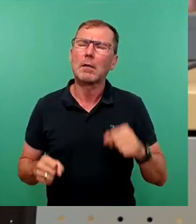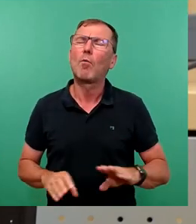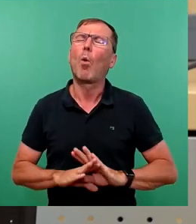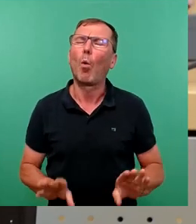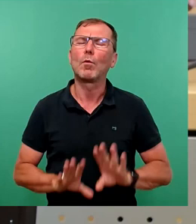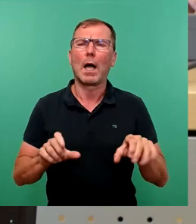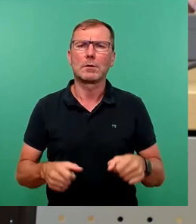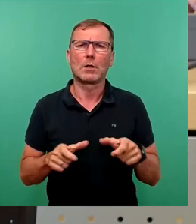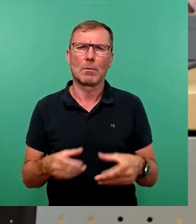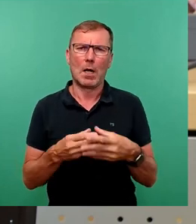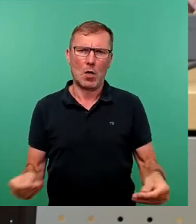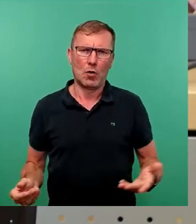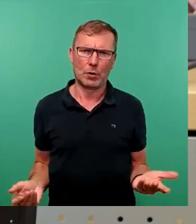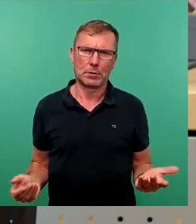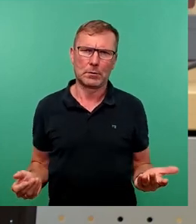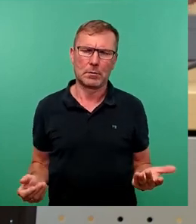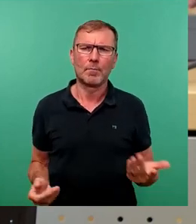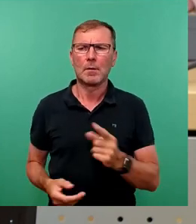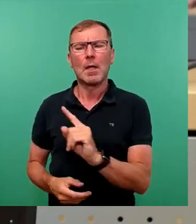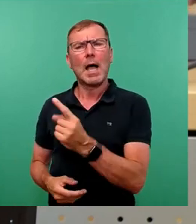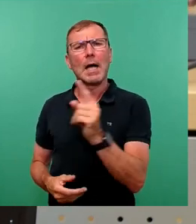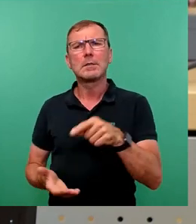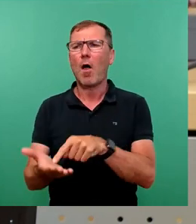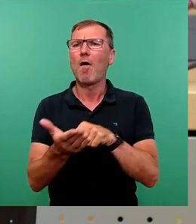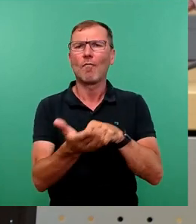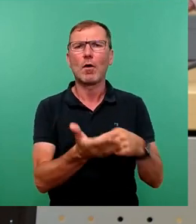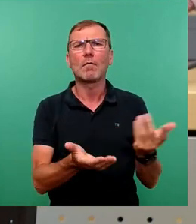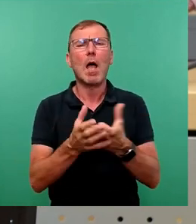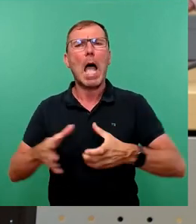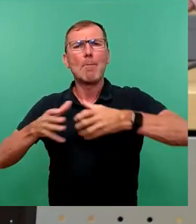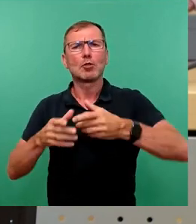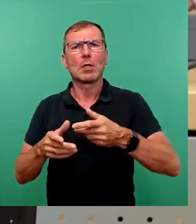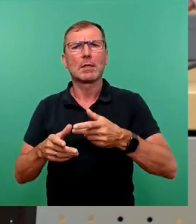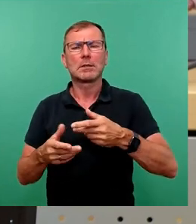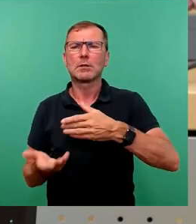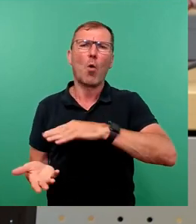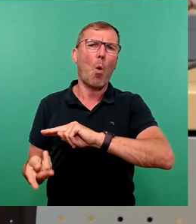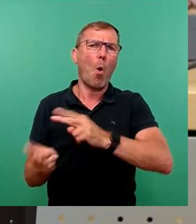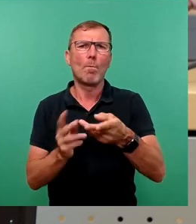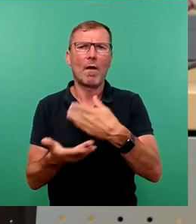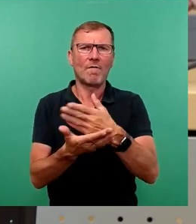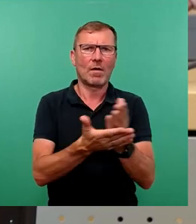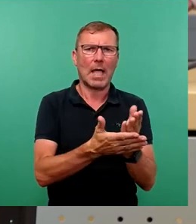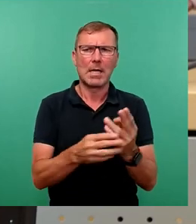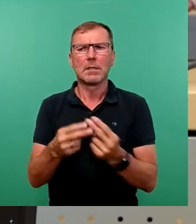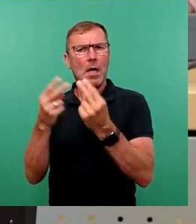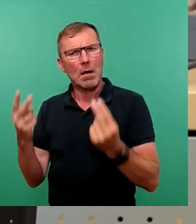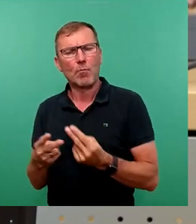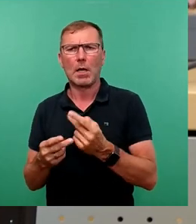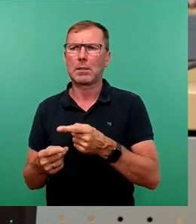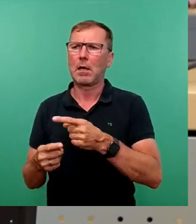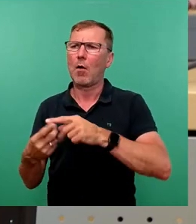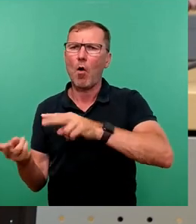lösen, sondern indem es einzelne Vorlagen gibt, wie wir Budgets in dieser Stadtverwaltung umverteilen und wie wir Projekte an dieser Stelle